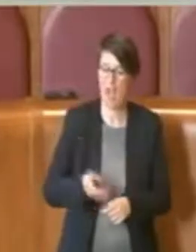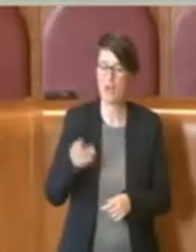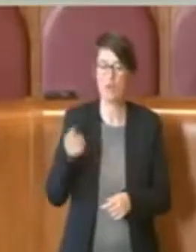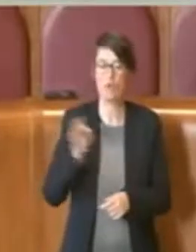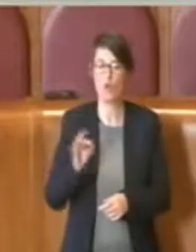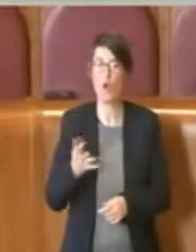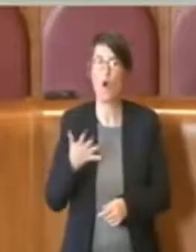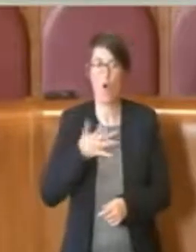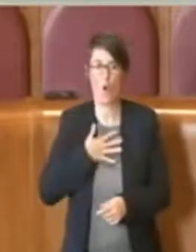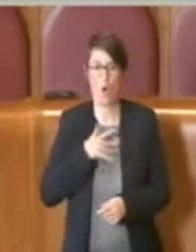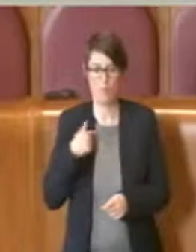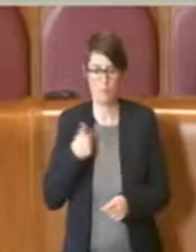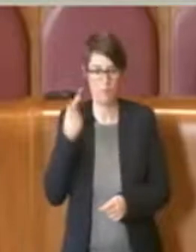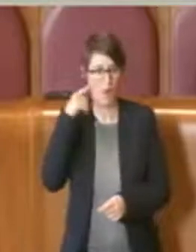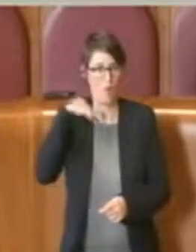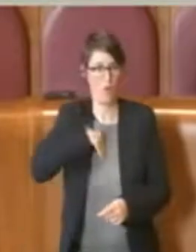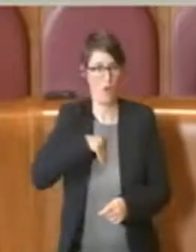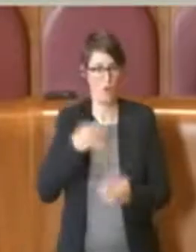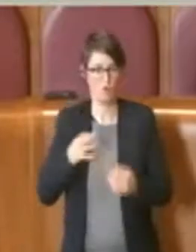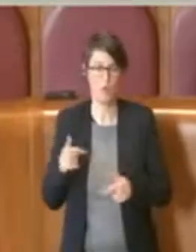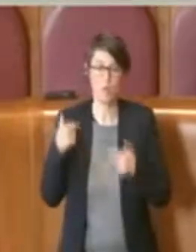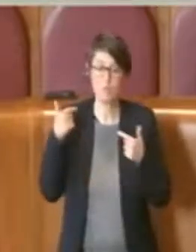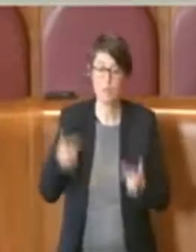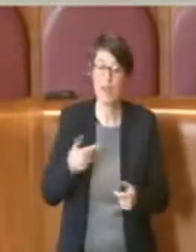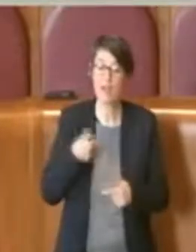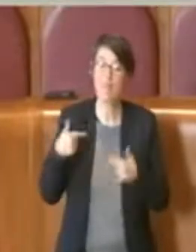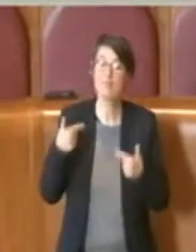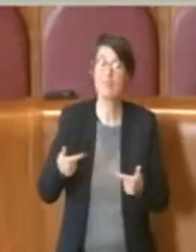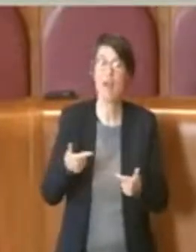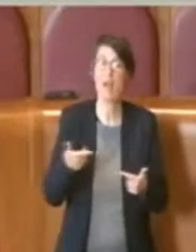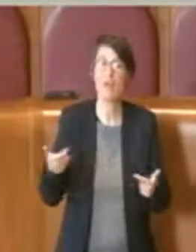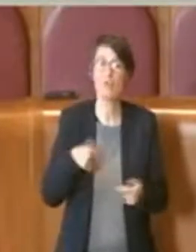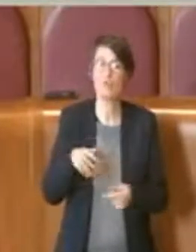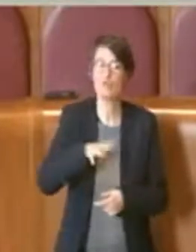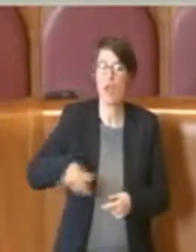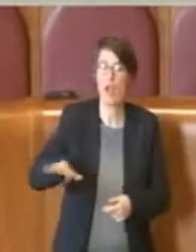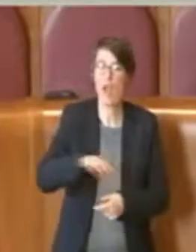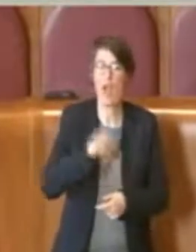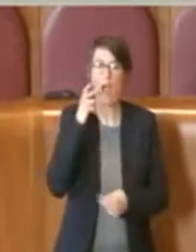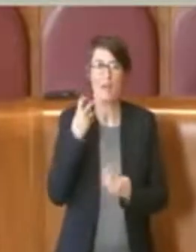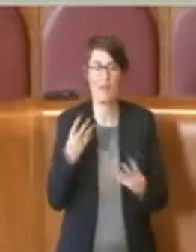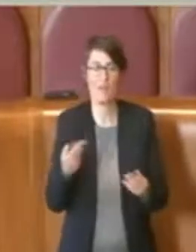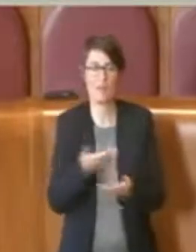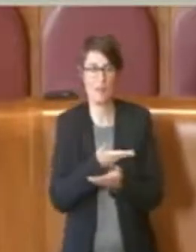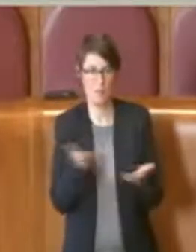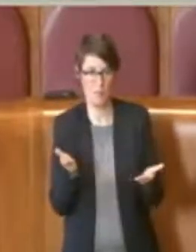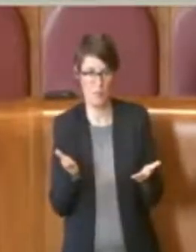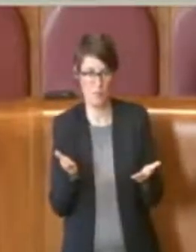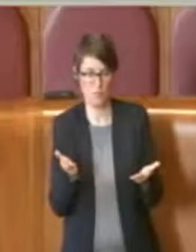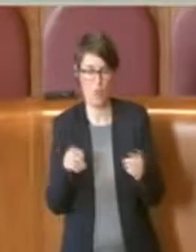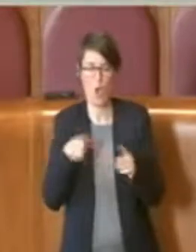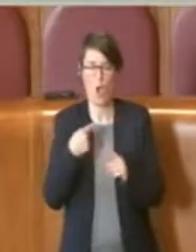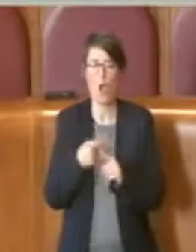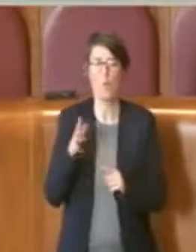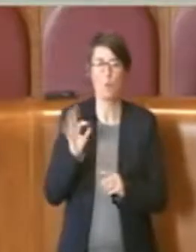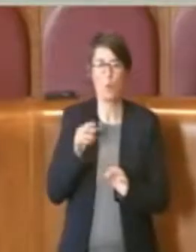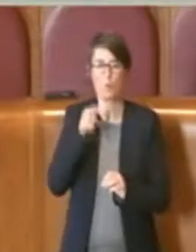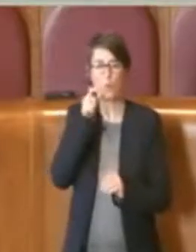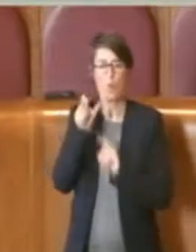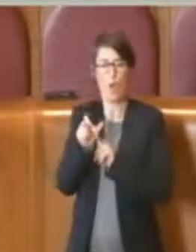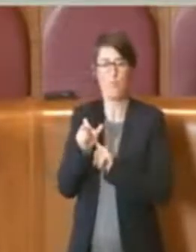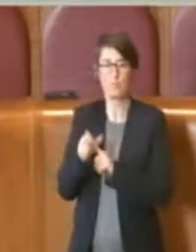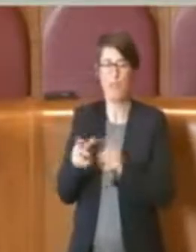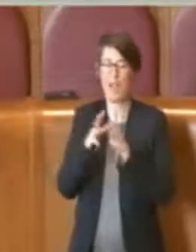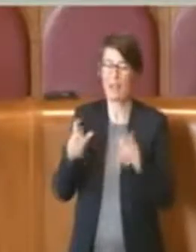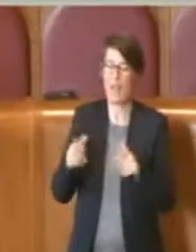danneggi o deturpi il patrimonio vegetale e gli arredi all'interno di tutte le aree verdi pubbliche. È considerato deturpamento ogni attività